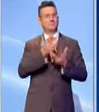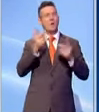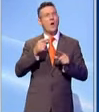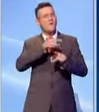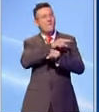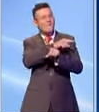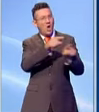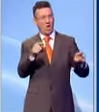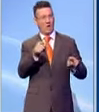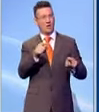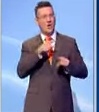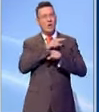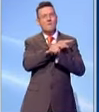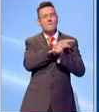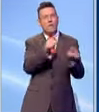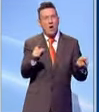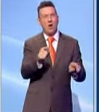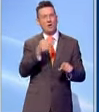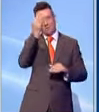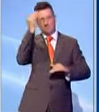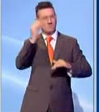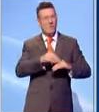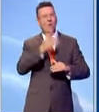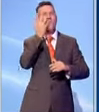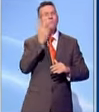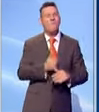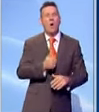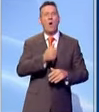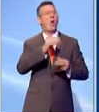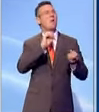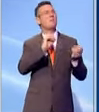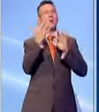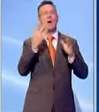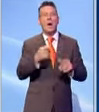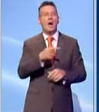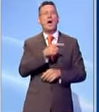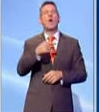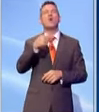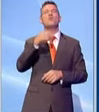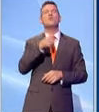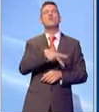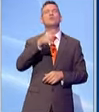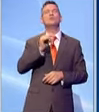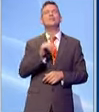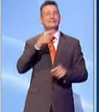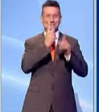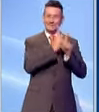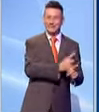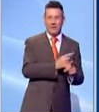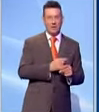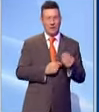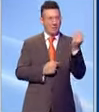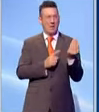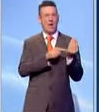voi, siete voi i neoluddisti, siete voi. Ned Ludd non è mai esistito. Era un